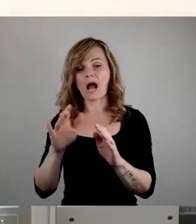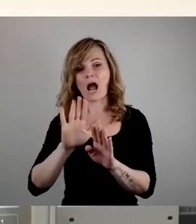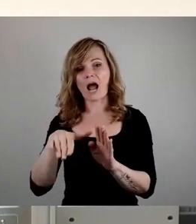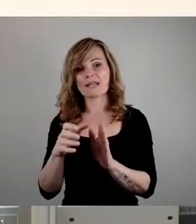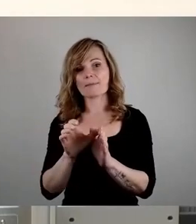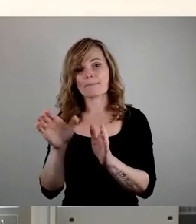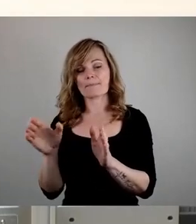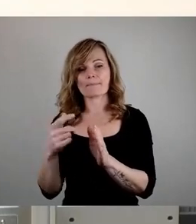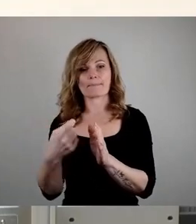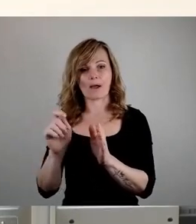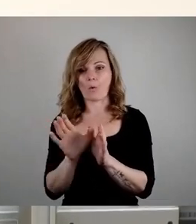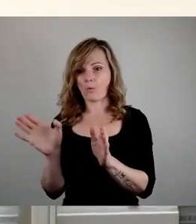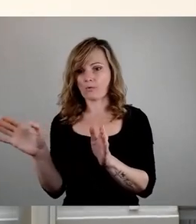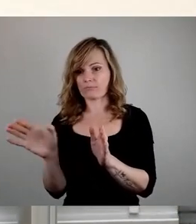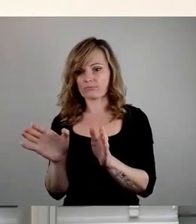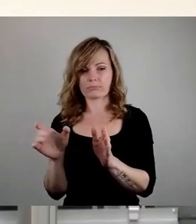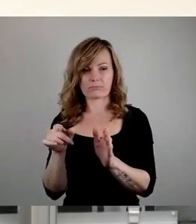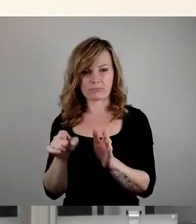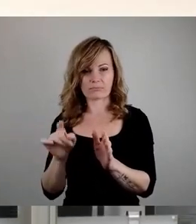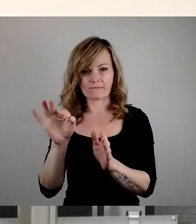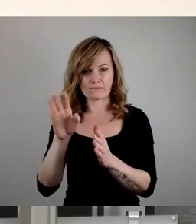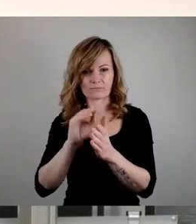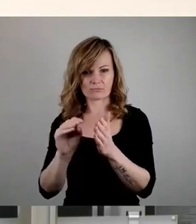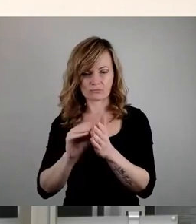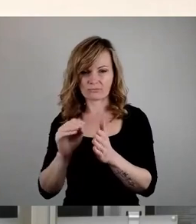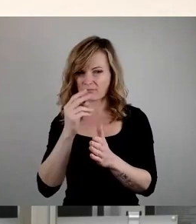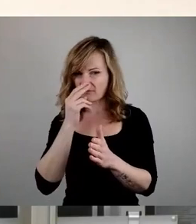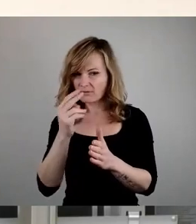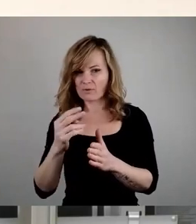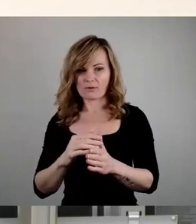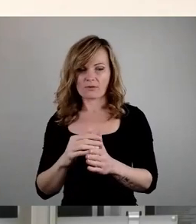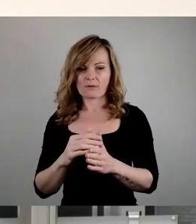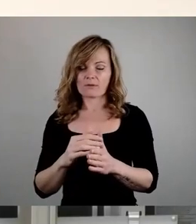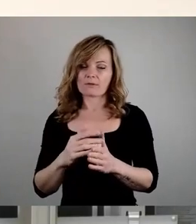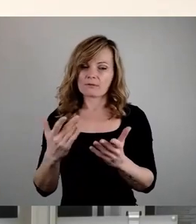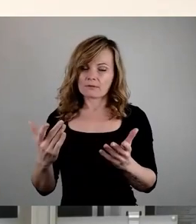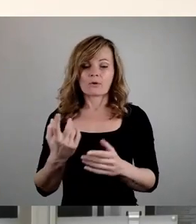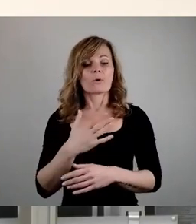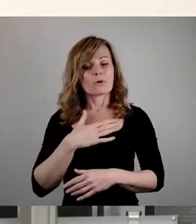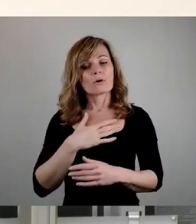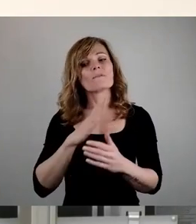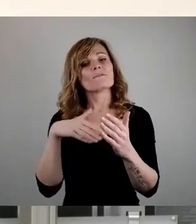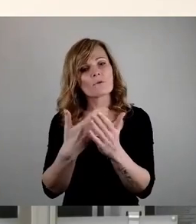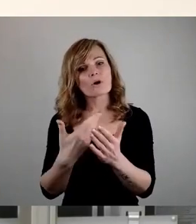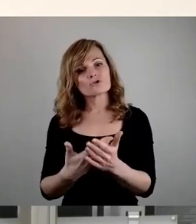Sämtliche Vorschläge von unserer Seite, wie wir in dem Dresden und Norden eine vielleicht doch noch vernünftige Lösung